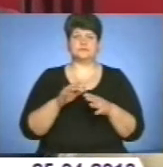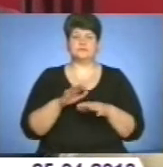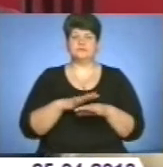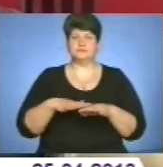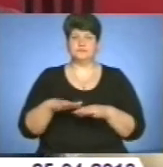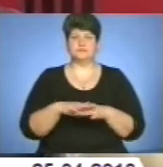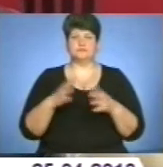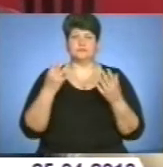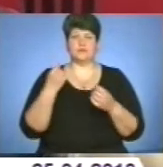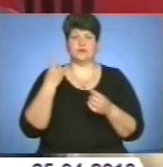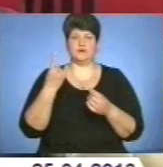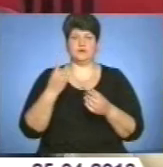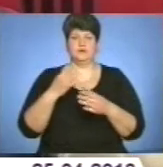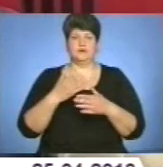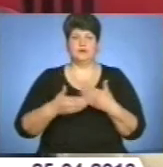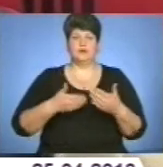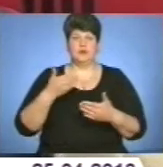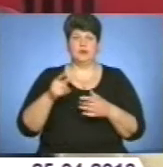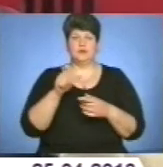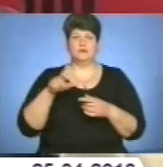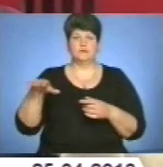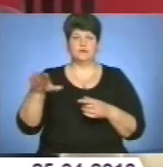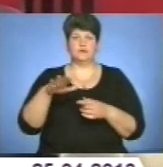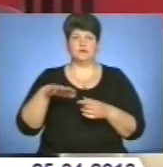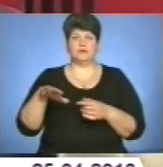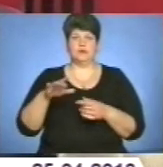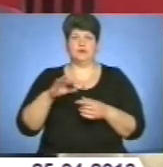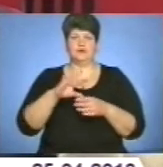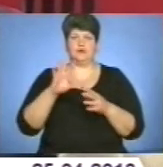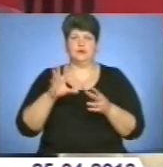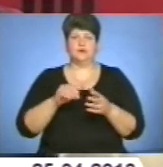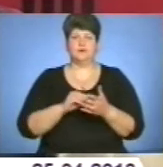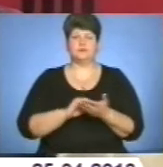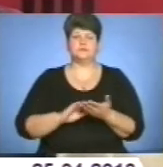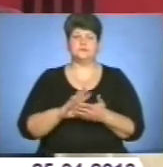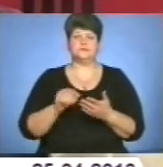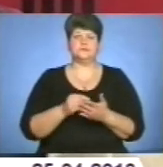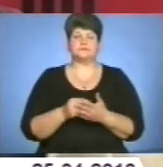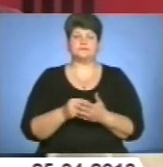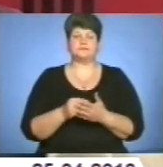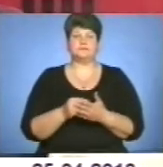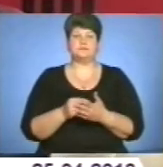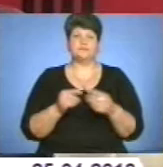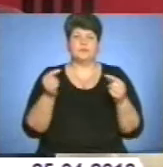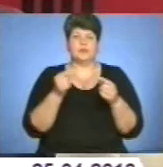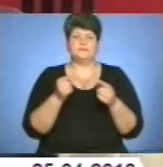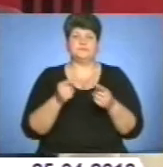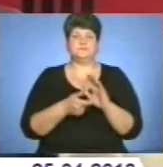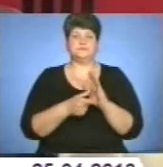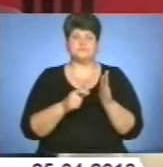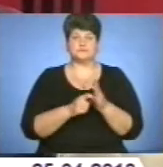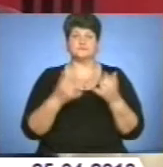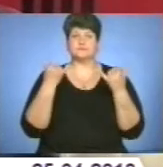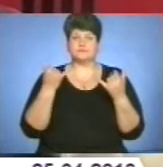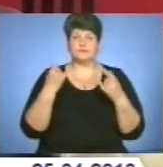крок в Європу, можна так сказати. За загальними контурами це приміщення, такі сучасна